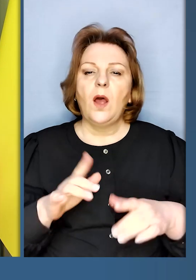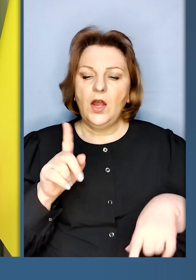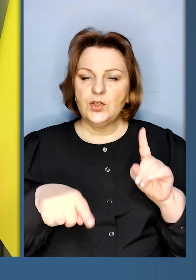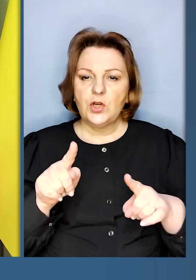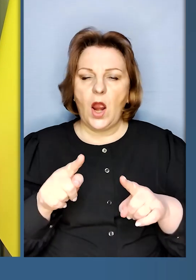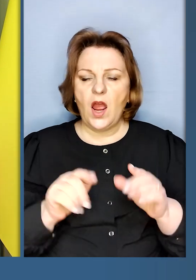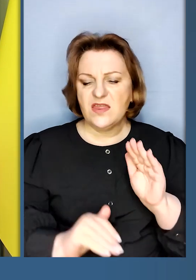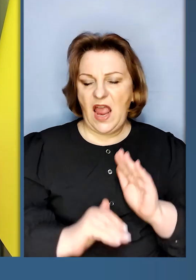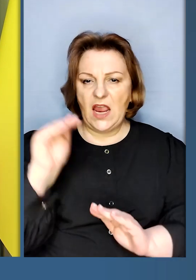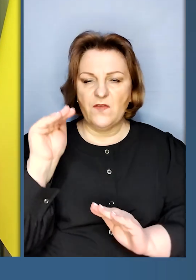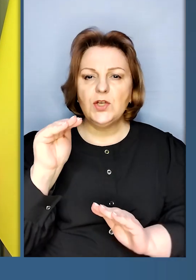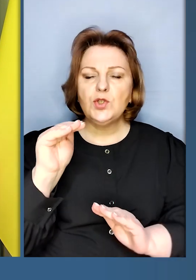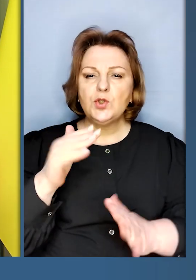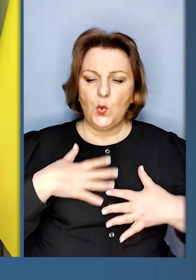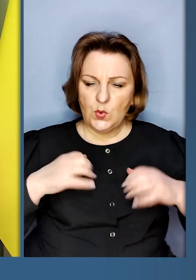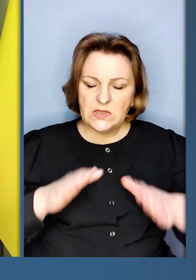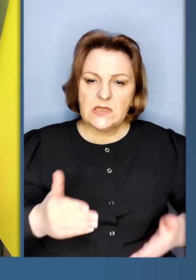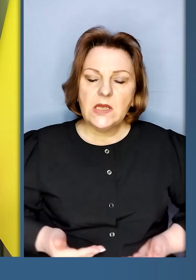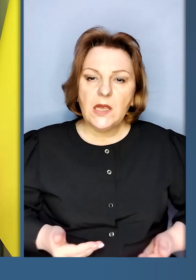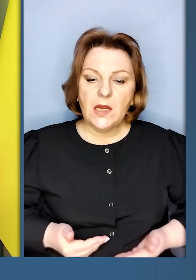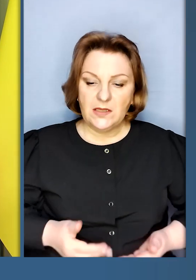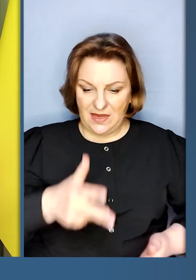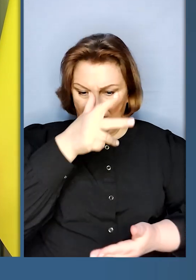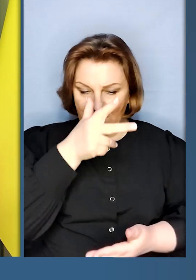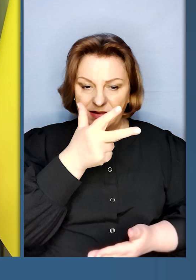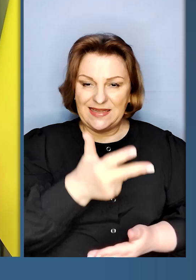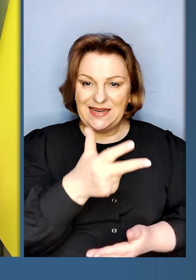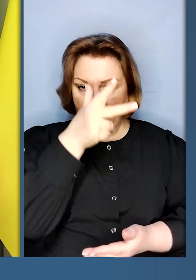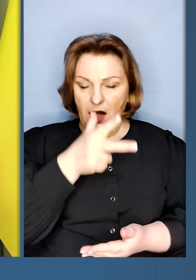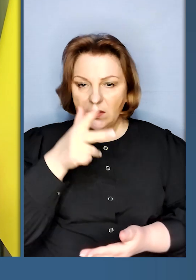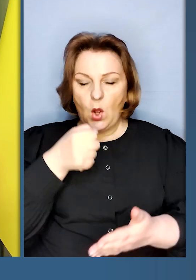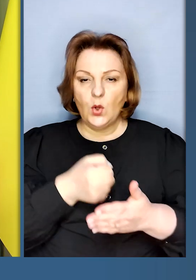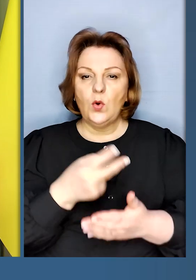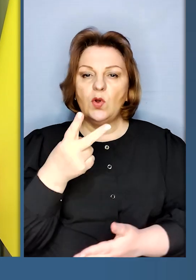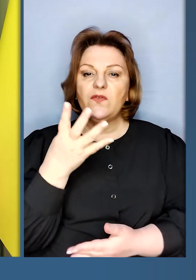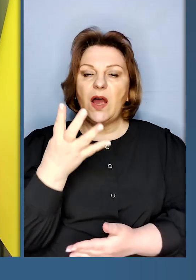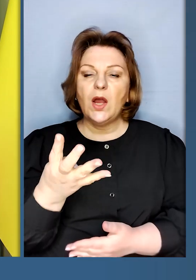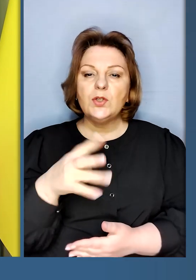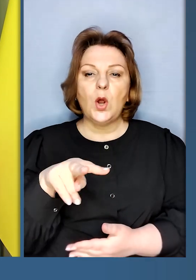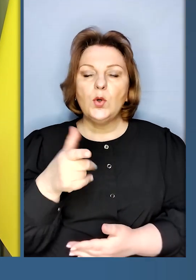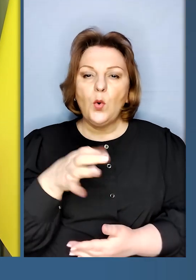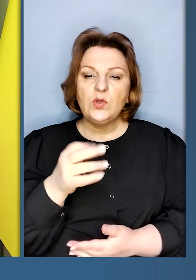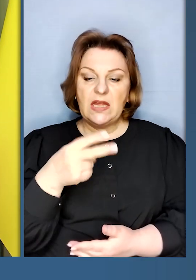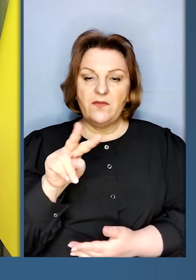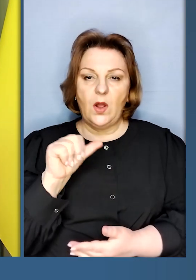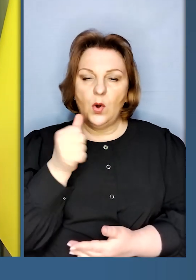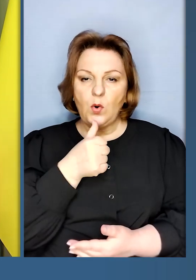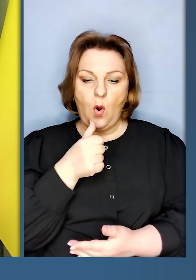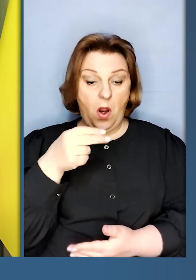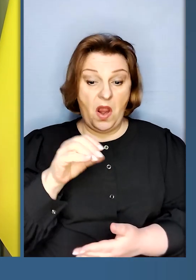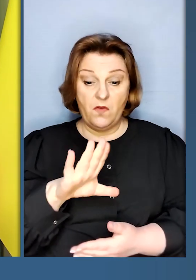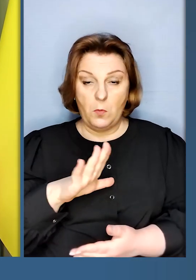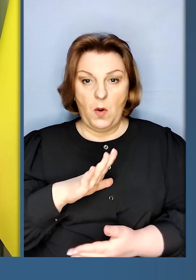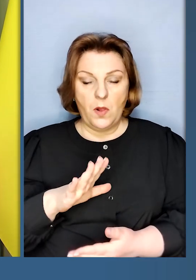ціну. За ці три декади до 24 лютого 2022 року